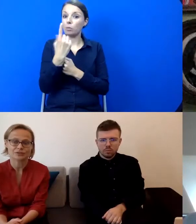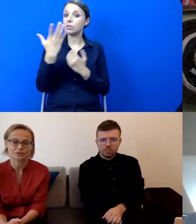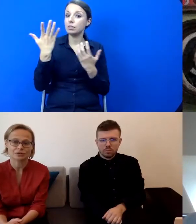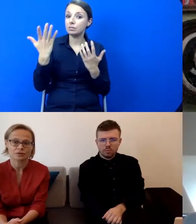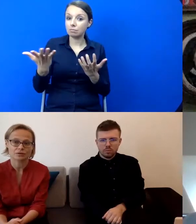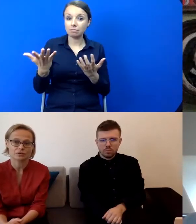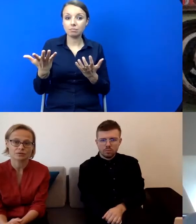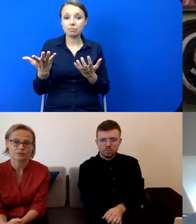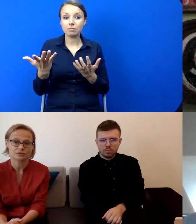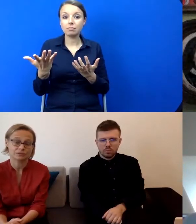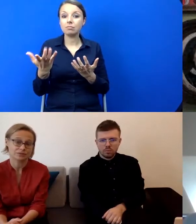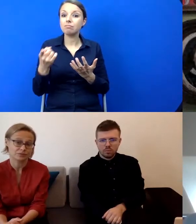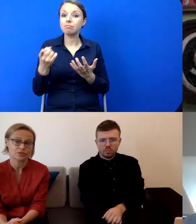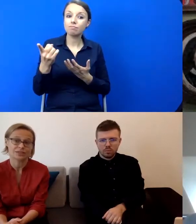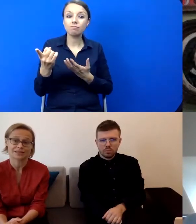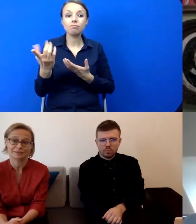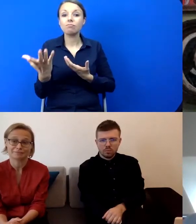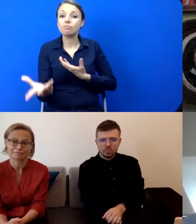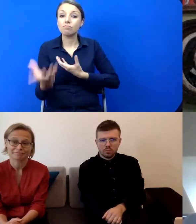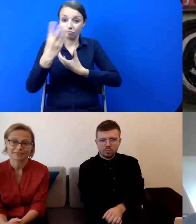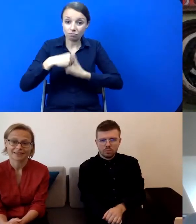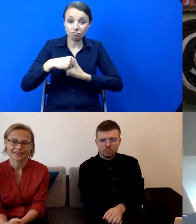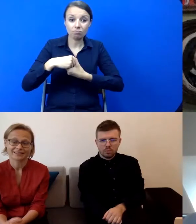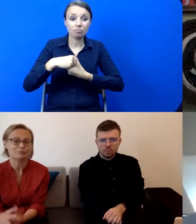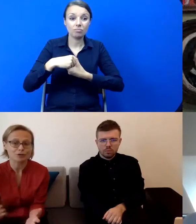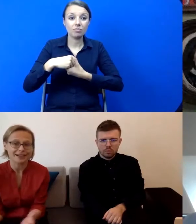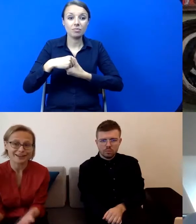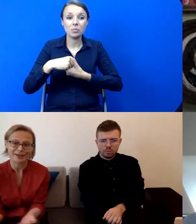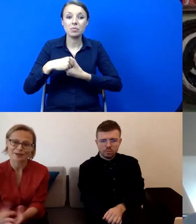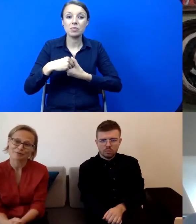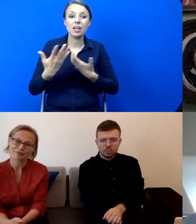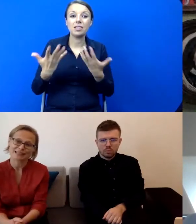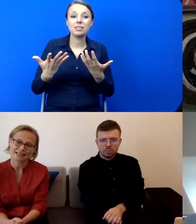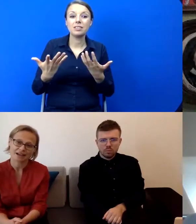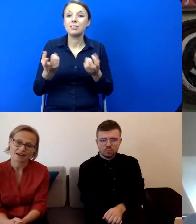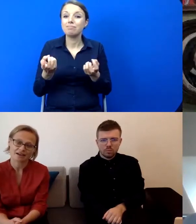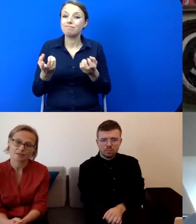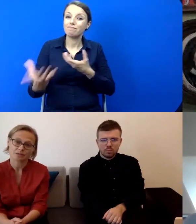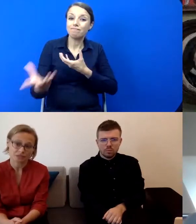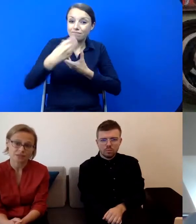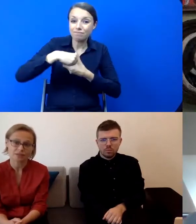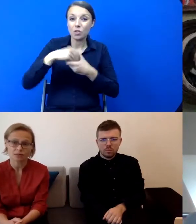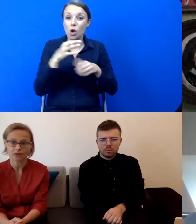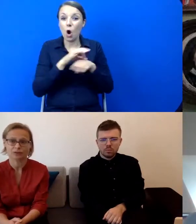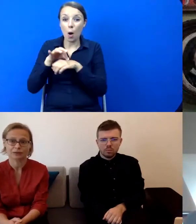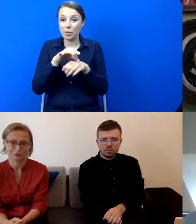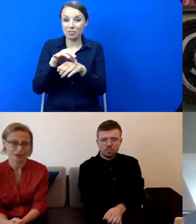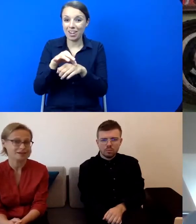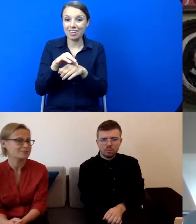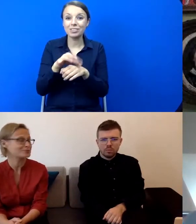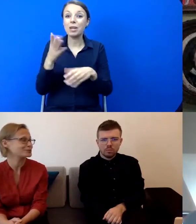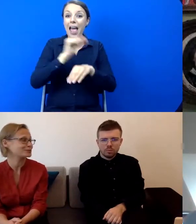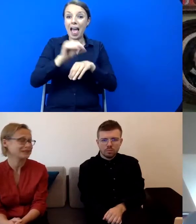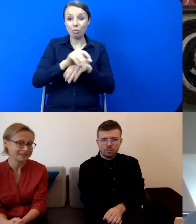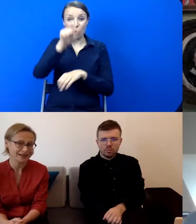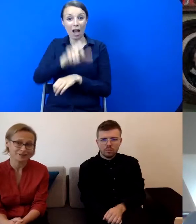i stworzyć taki model oprowadzania przez głuchego edukatora.